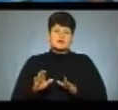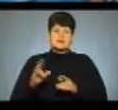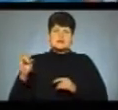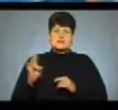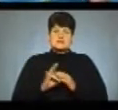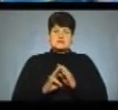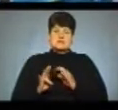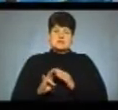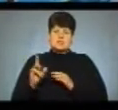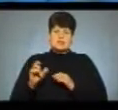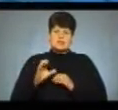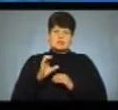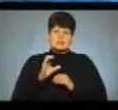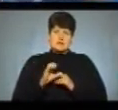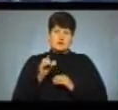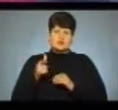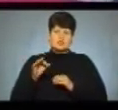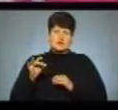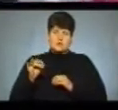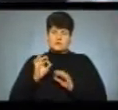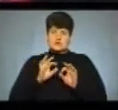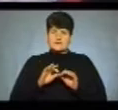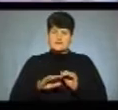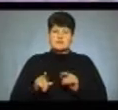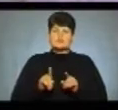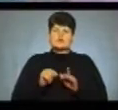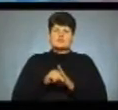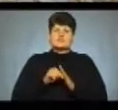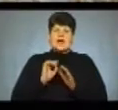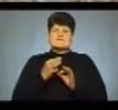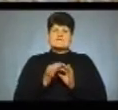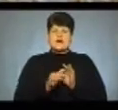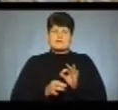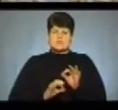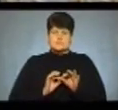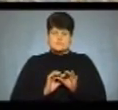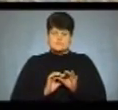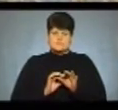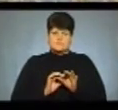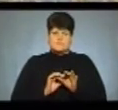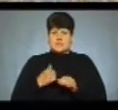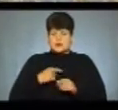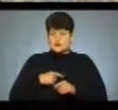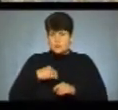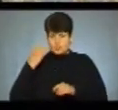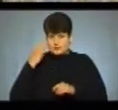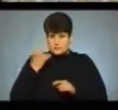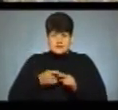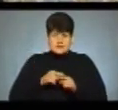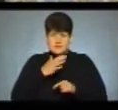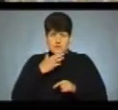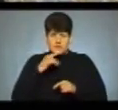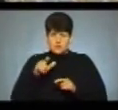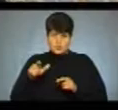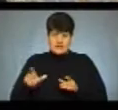неостанної помочі Сергій Гончаров розповів дітям, що символізує вервиця. Я одразу щось так уявив собі, що це багато людей, які